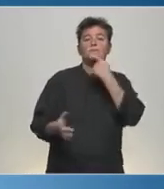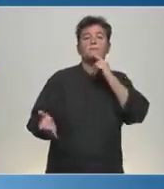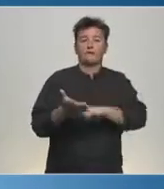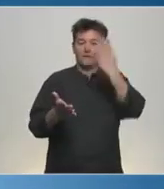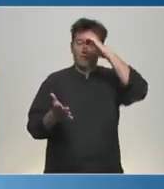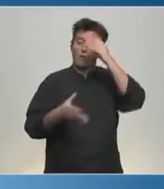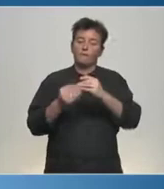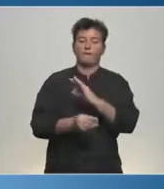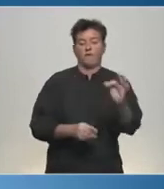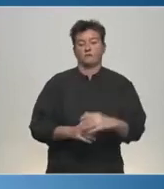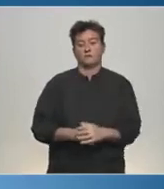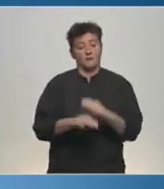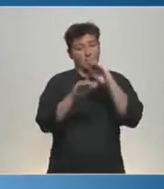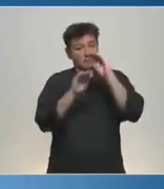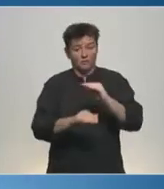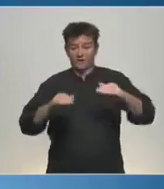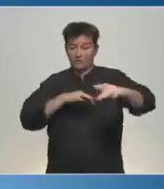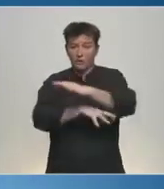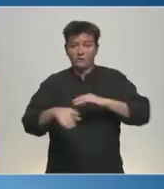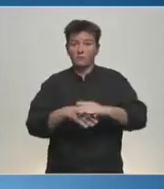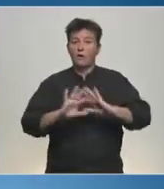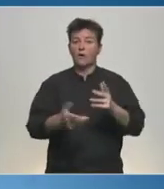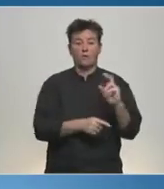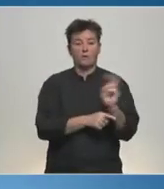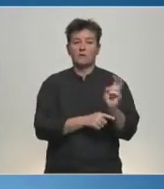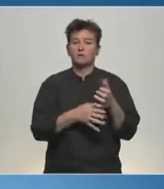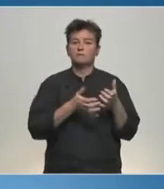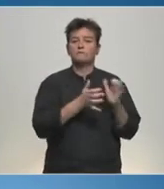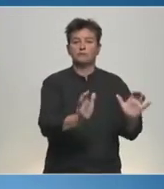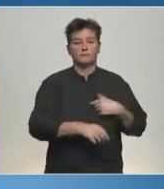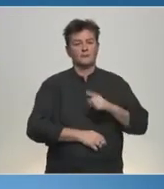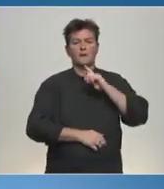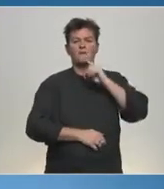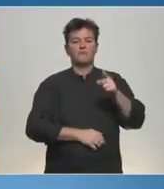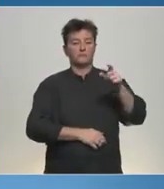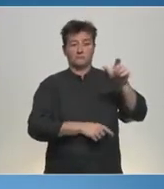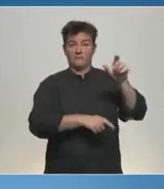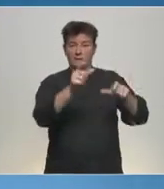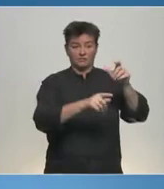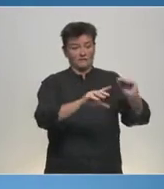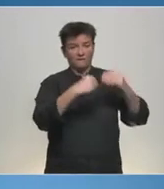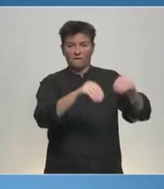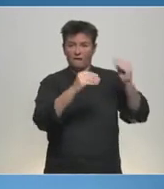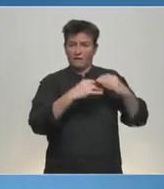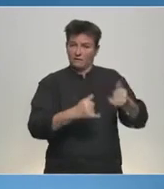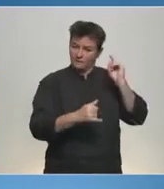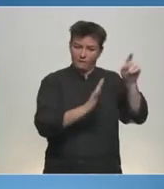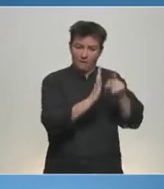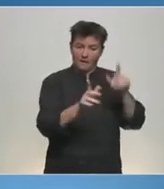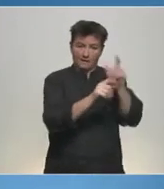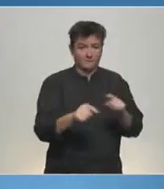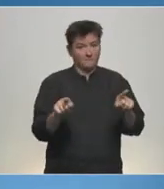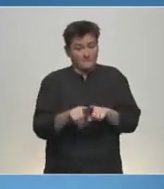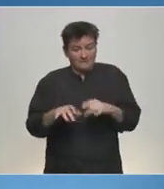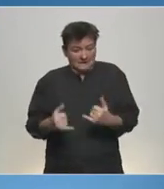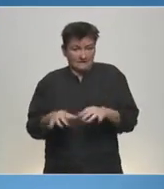préférence européenne et nationale, qui protège notre environnement par une barrière écologique, pour imposer les mêmes règles à ceux qui importent chez nous qu'à